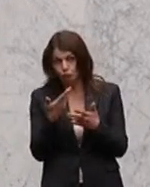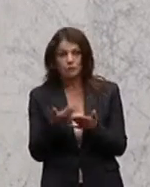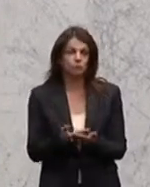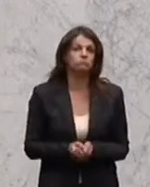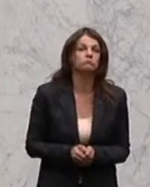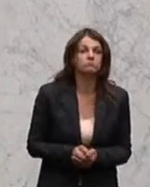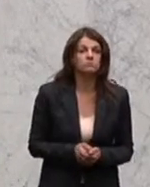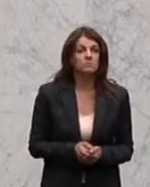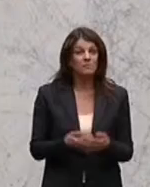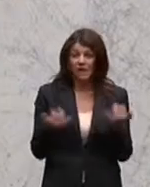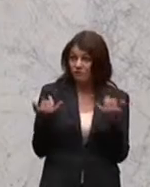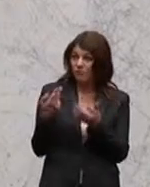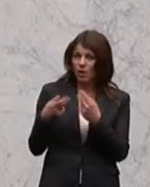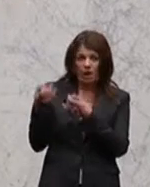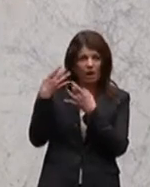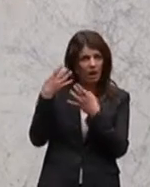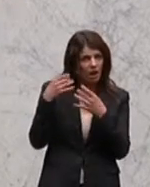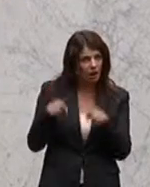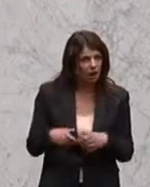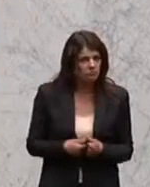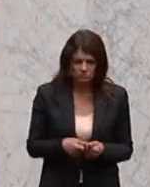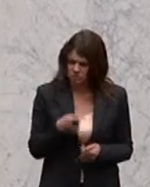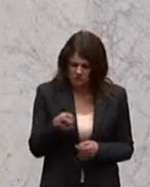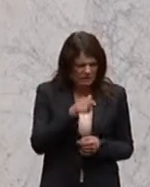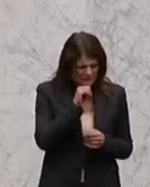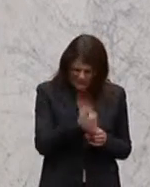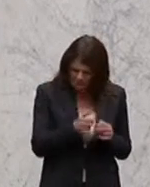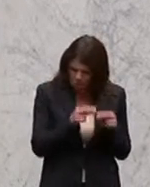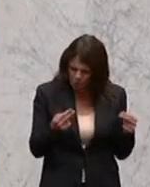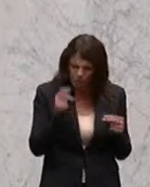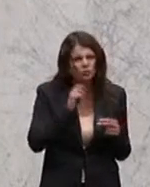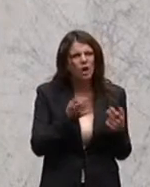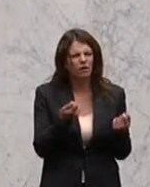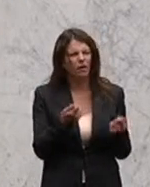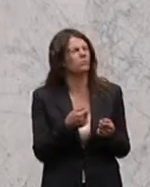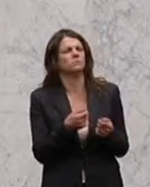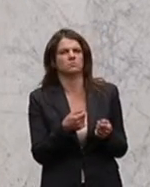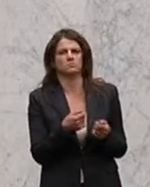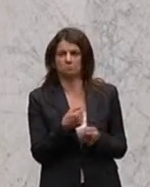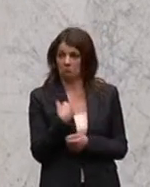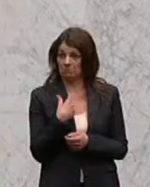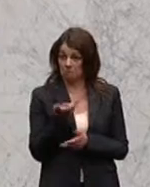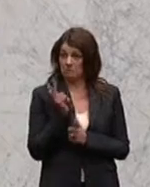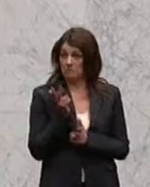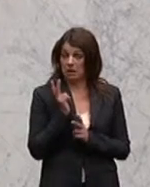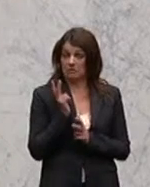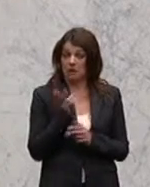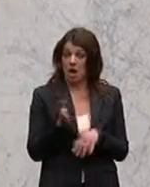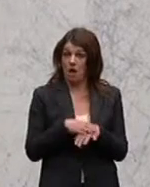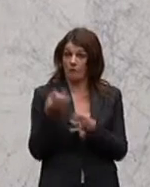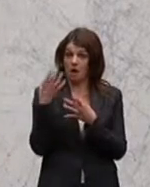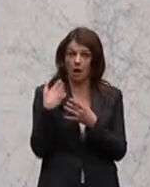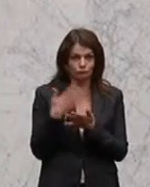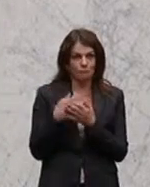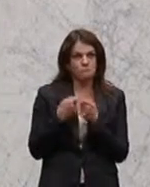Wie das jetzt erklärbar ist, dass das nicht Bundessteuergeld sein soll, darauf warten wir noch mit Spannung.